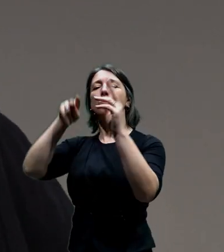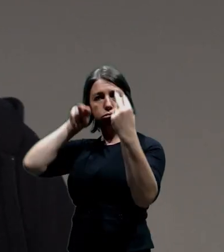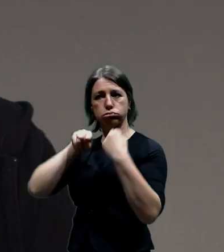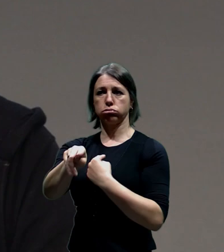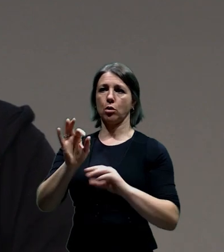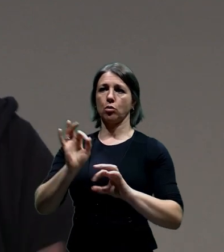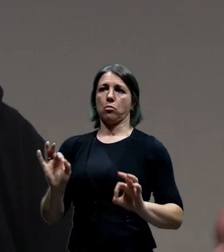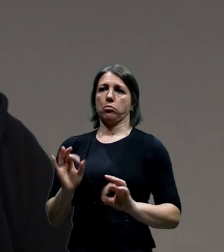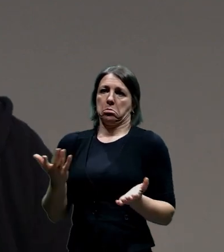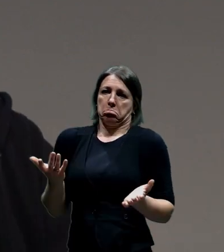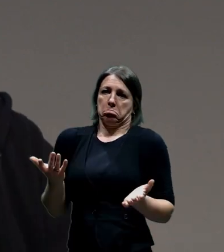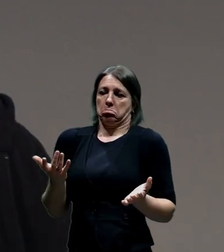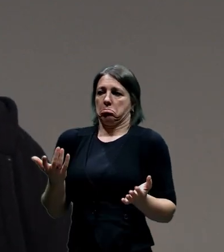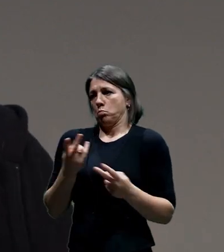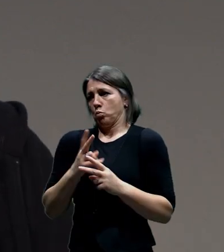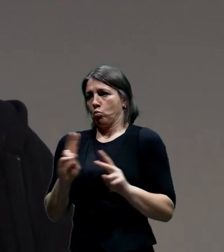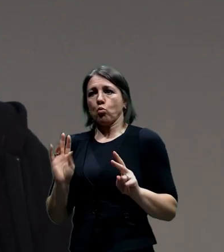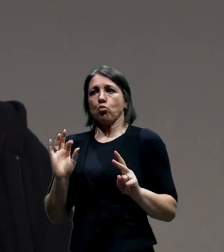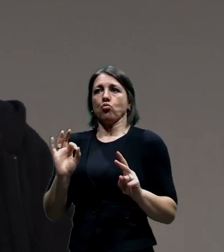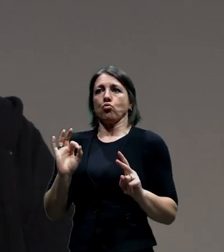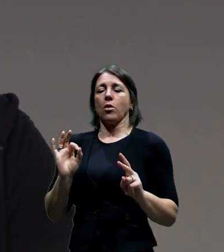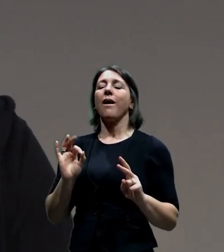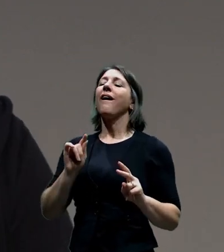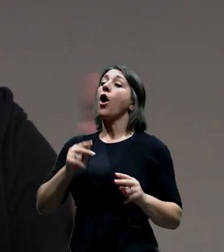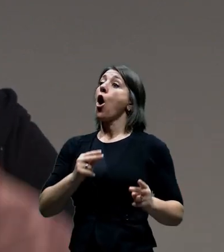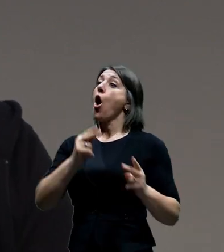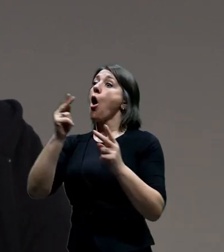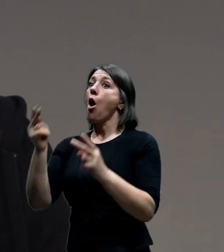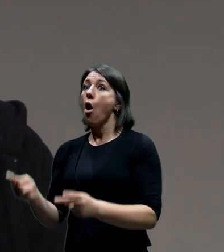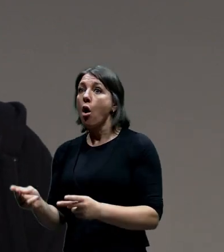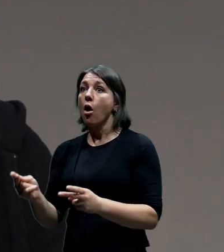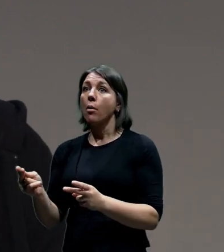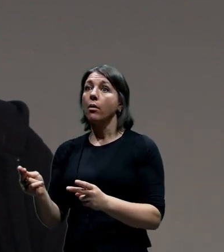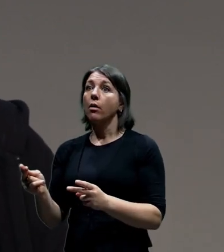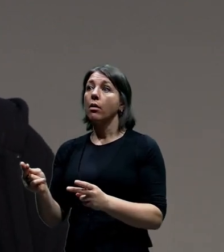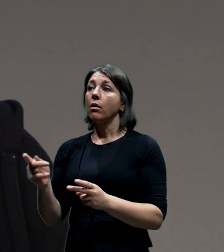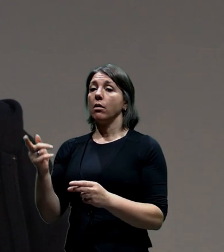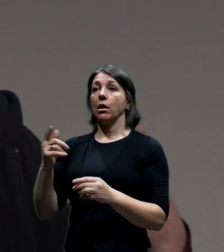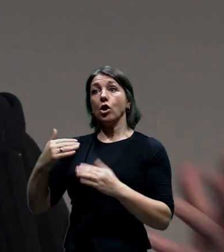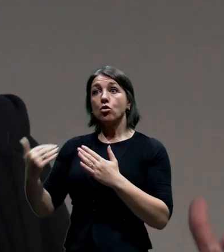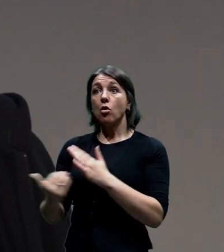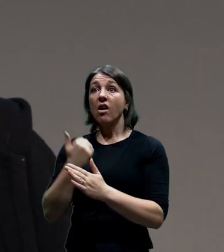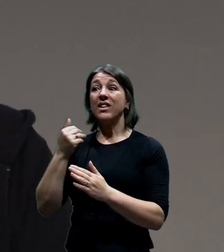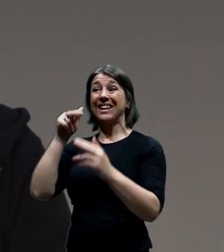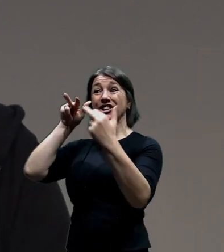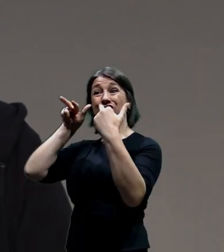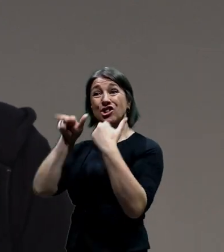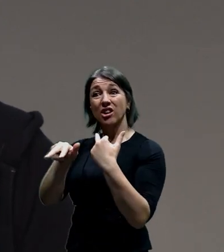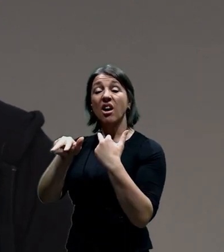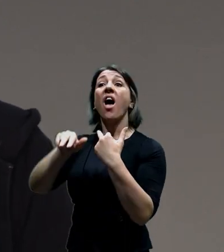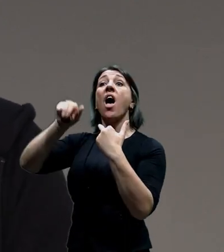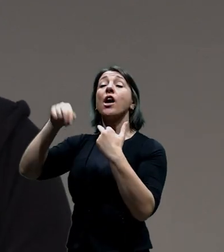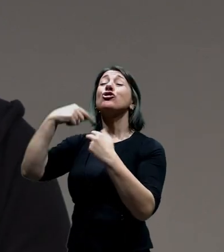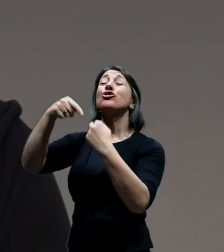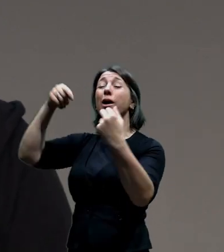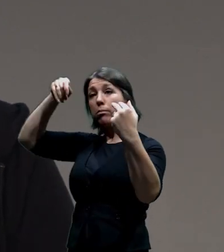tu pruhem, tu odbočuju z toho pruhem. A tady vlastně najednou tady od toho té stavby, tak chceme 3 pruhy a připojit k tomu 2 pruhy.